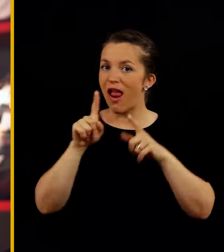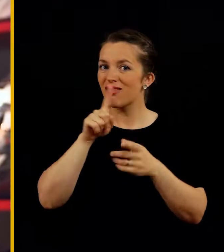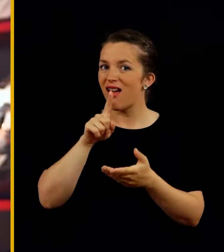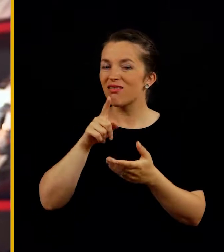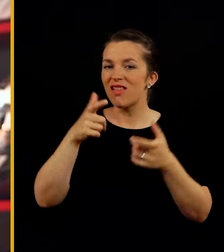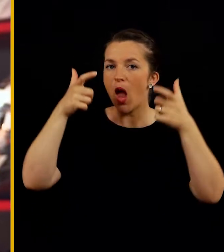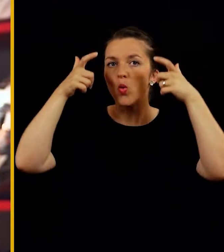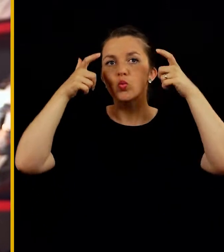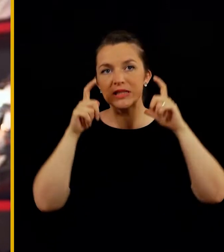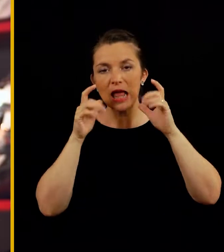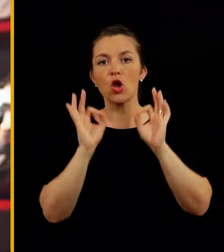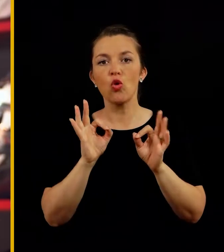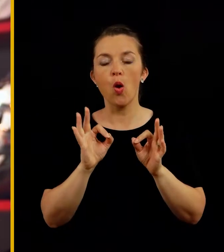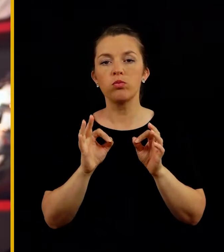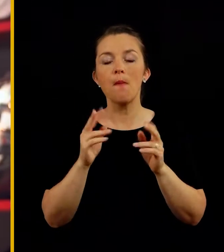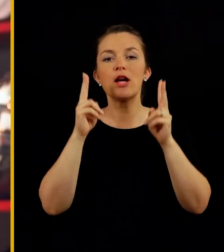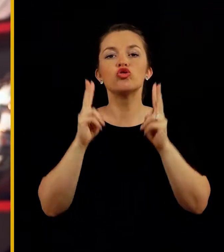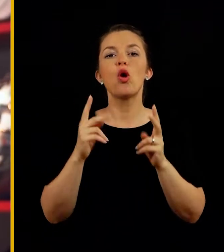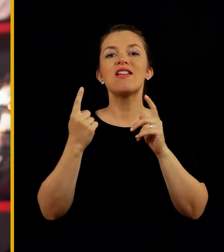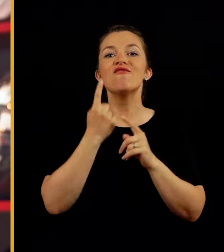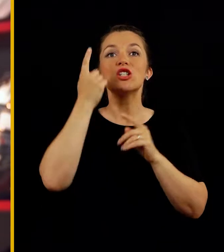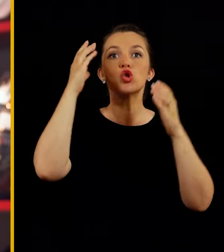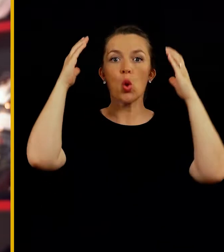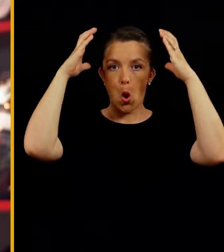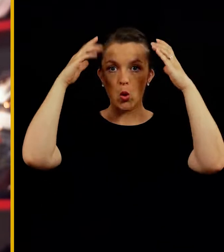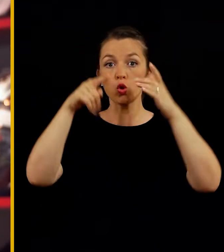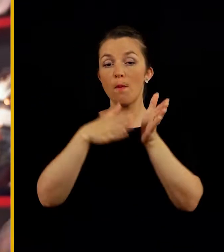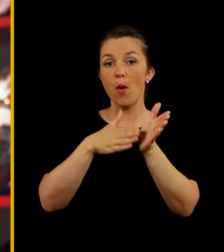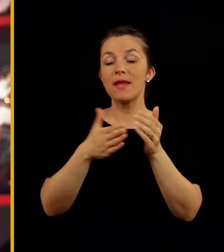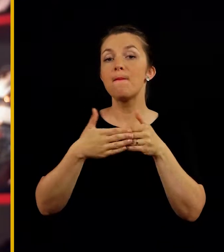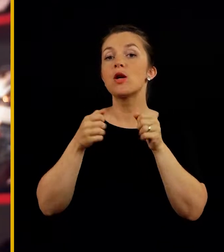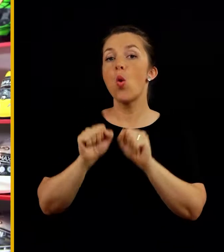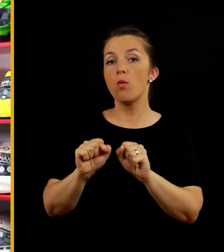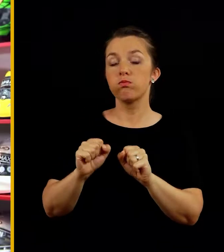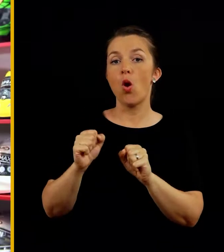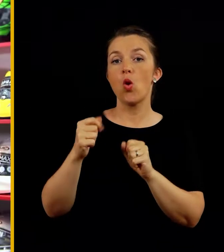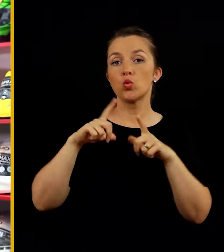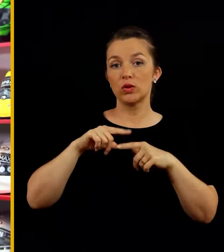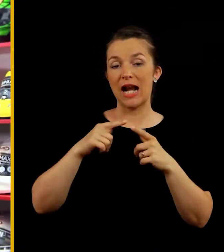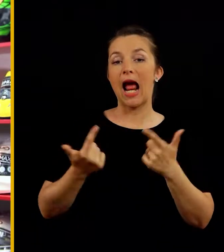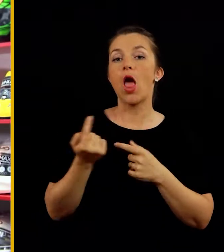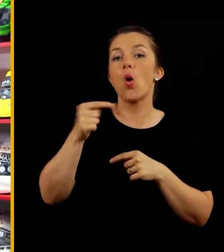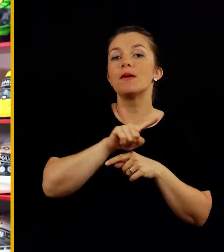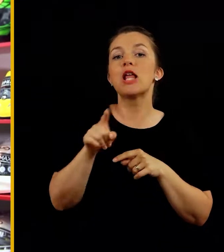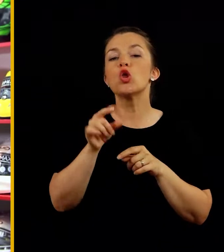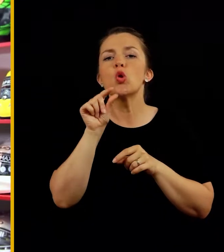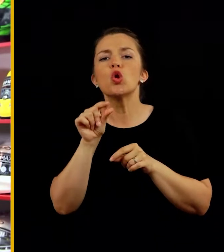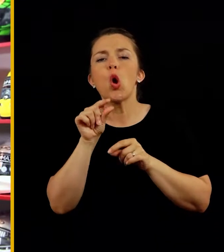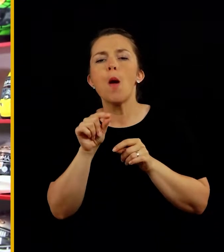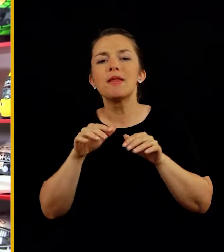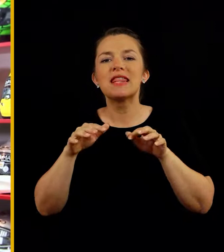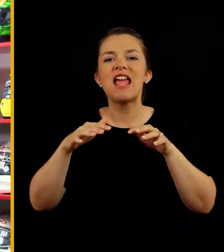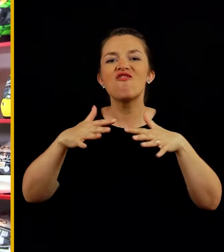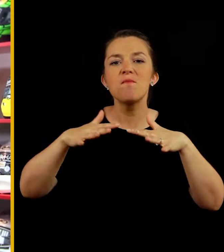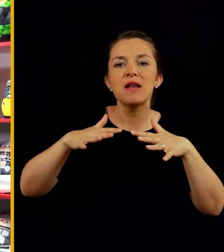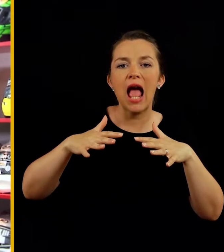čelada neoseda doba, stoji zelo visoko na glavi, kar pa pomeni, da bo pri uporu zraka v čelado lahko pride do drobnih